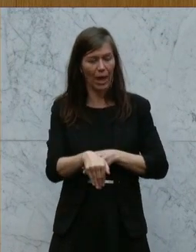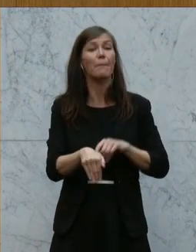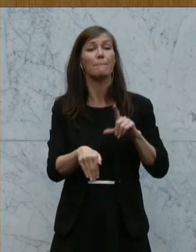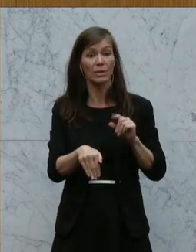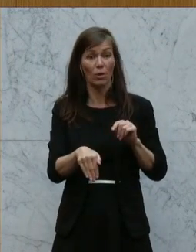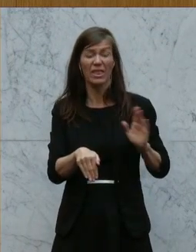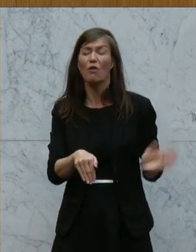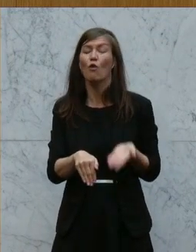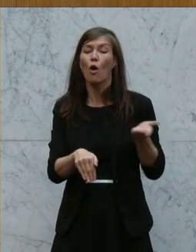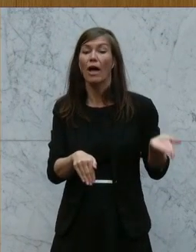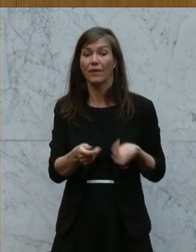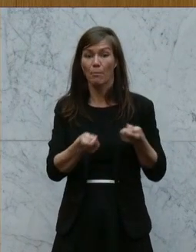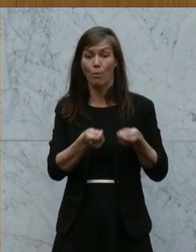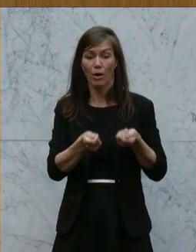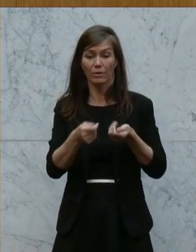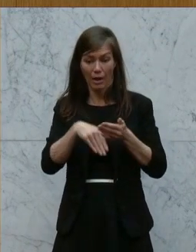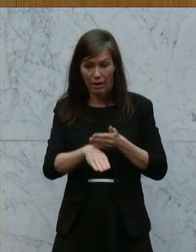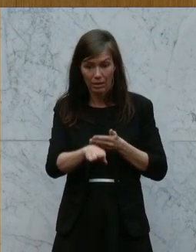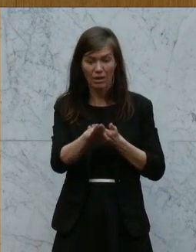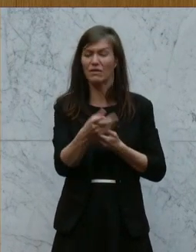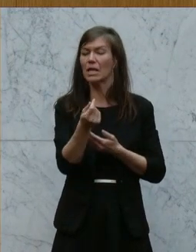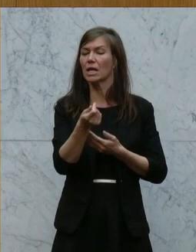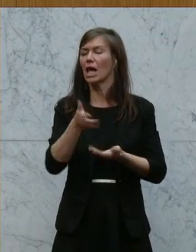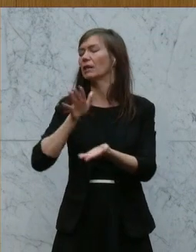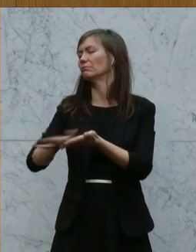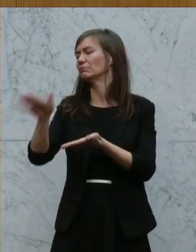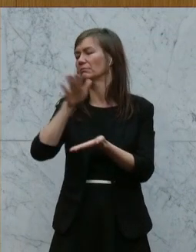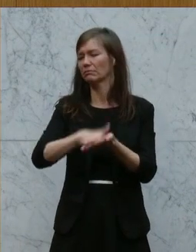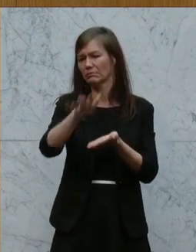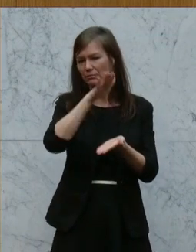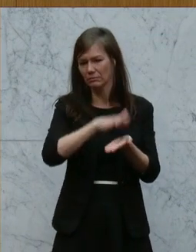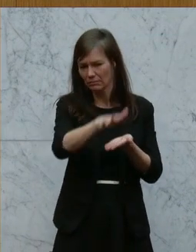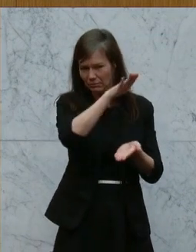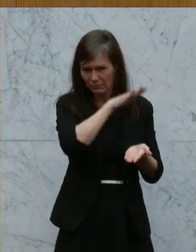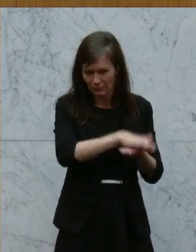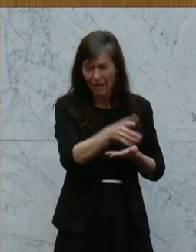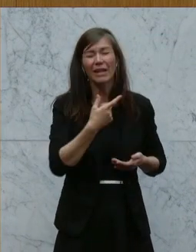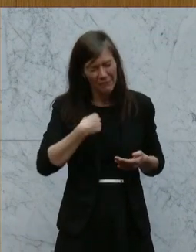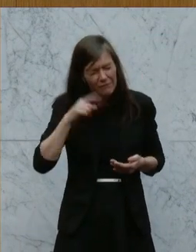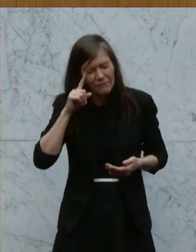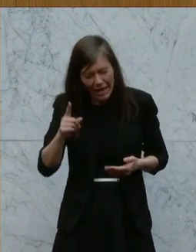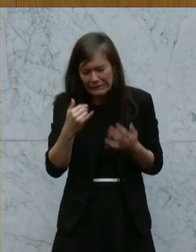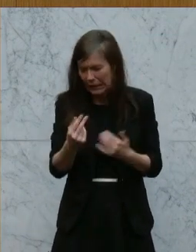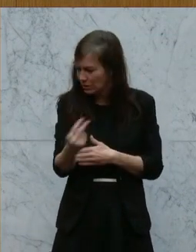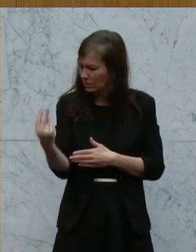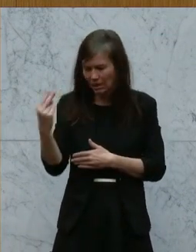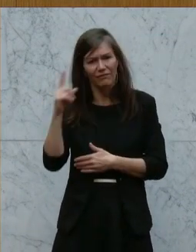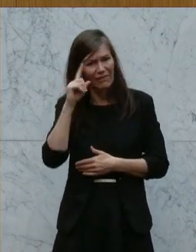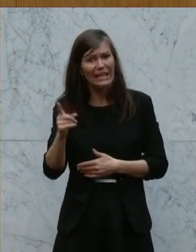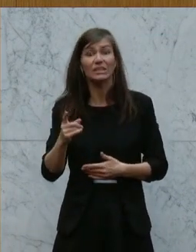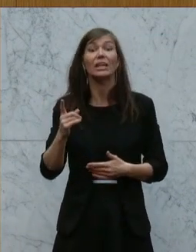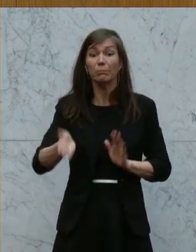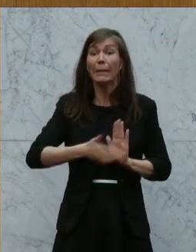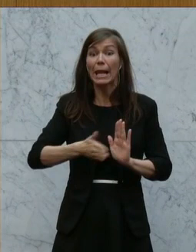Förderungspolitik, die Gießkanne ausgepackt, von der wir wissen mittlerweile, das ist schwarz